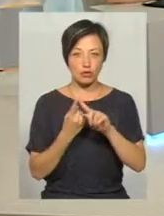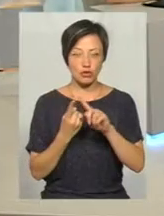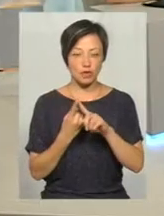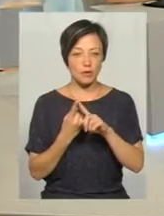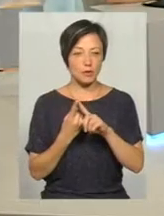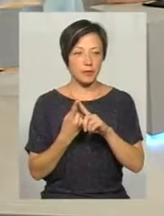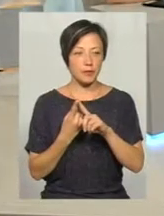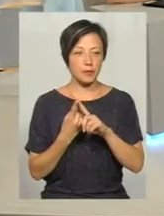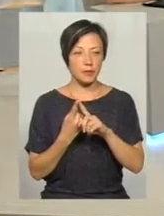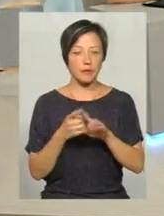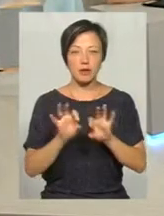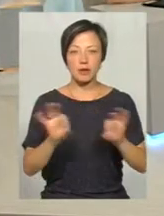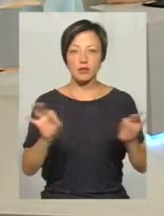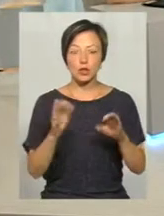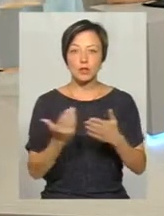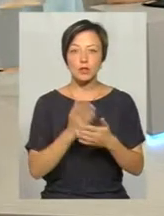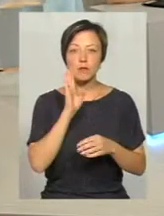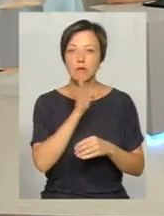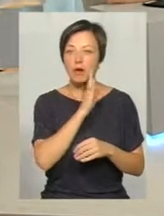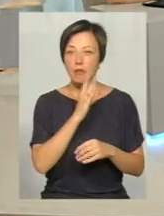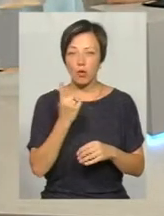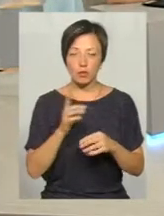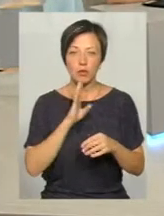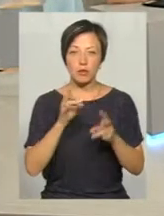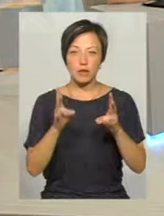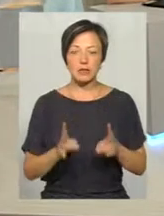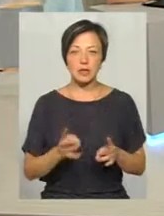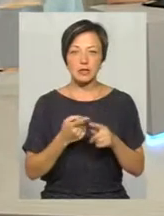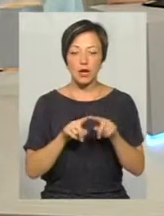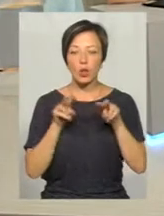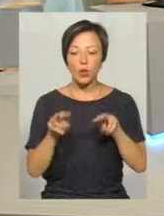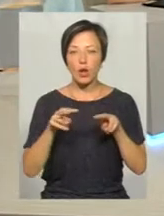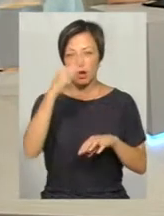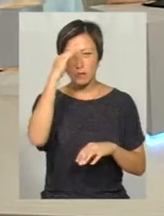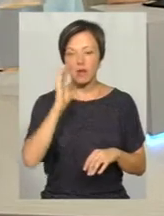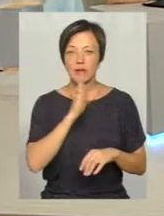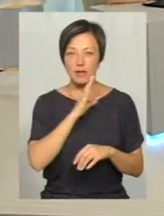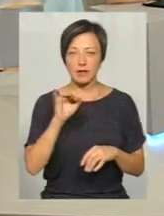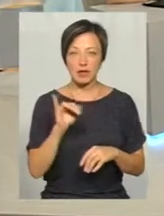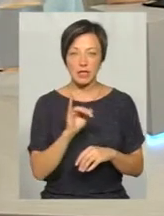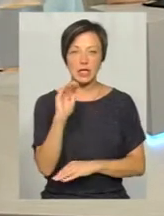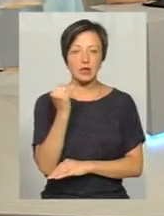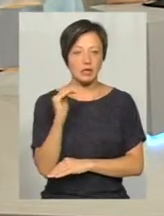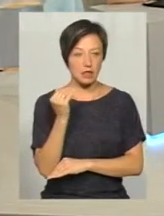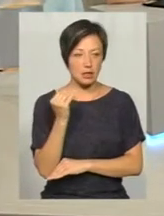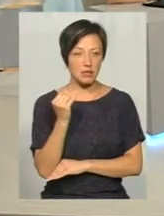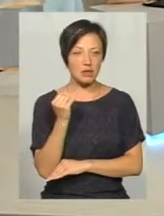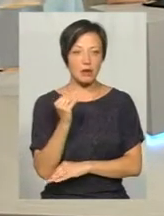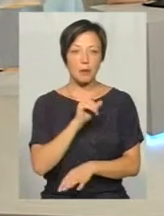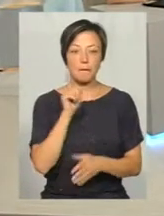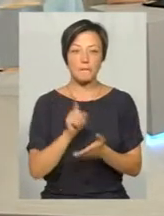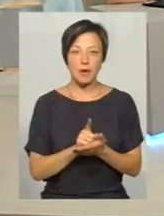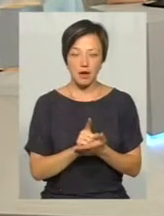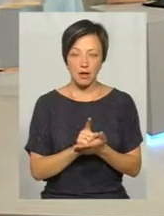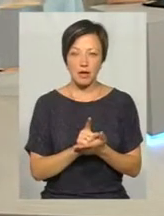в сюжеті мама з одного з потерпілих, це є догляд батьків. І дитина має